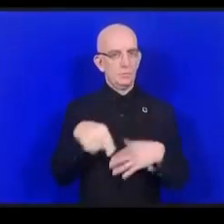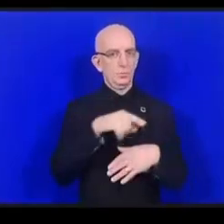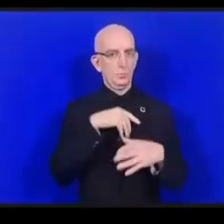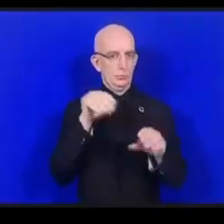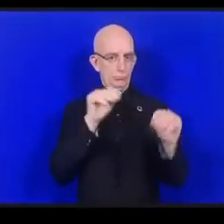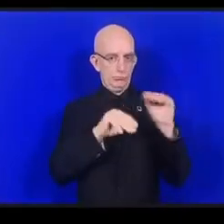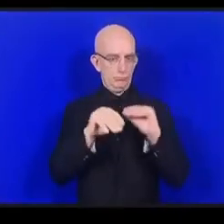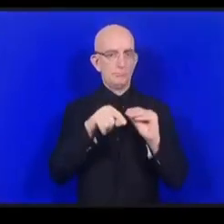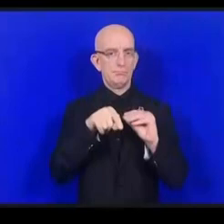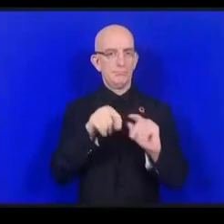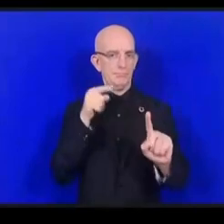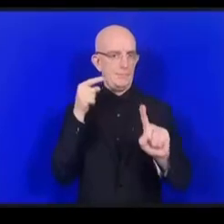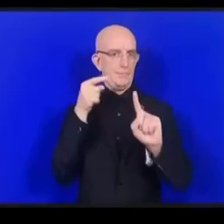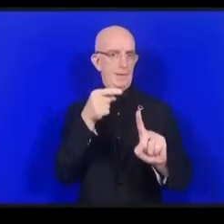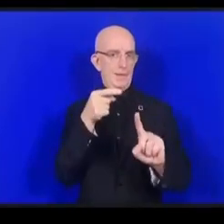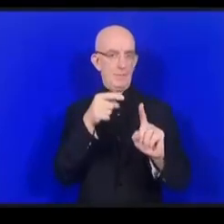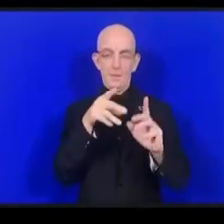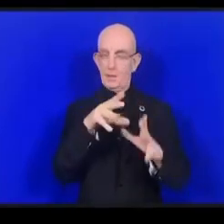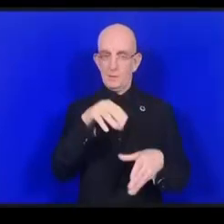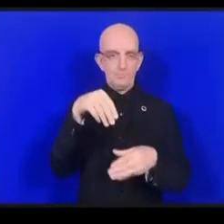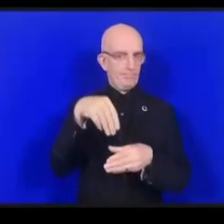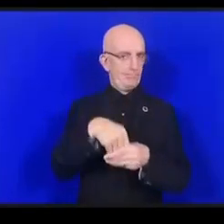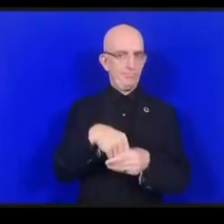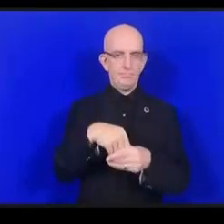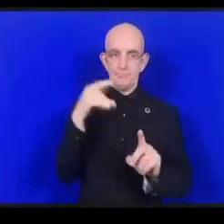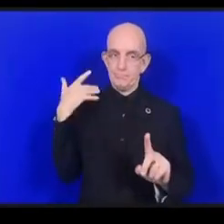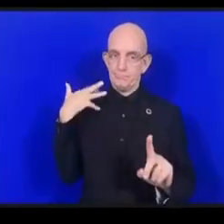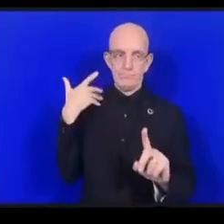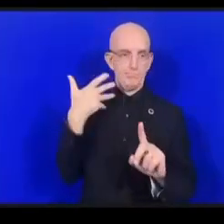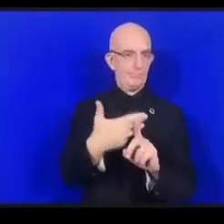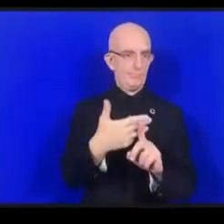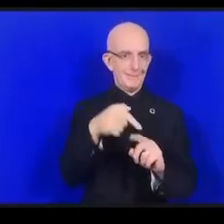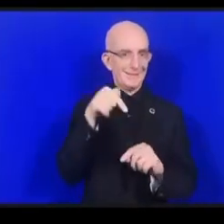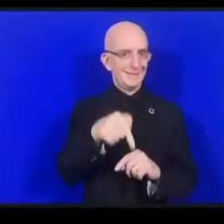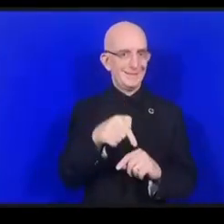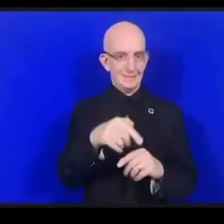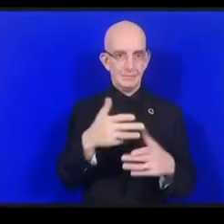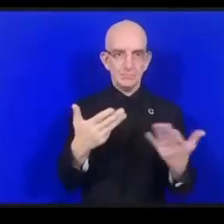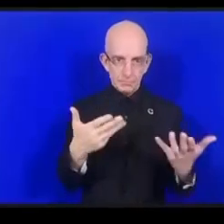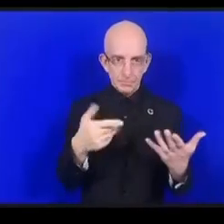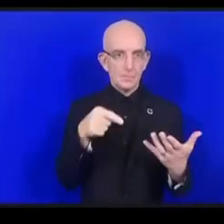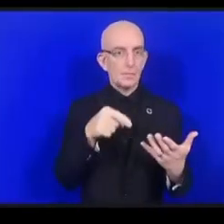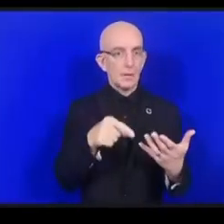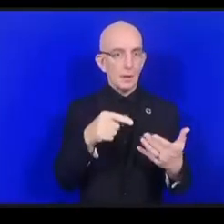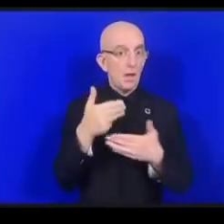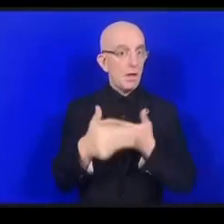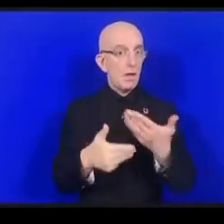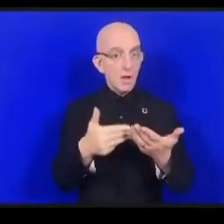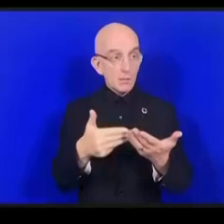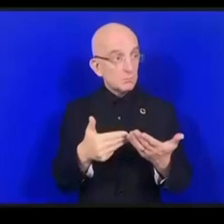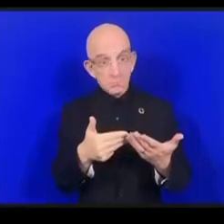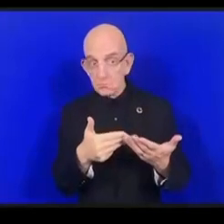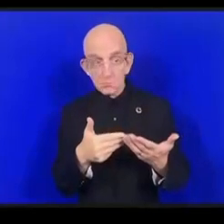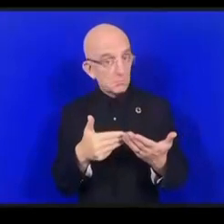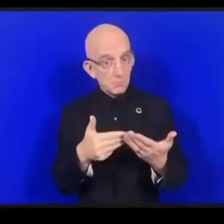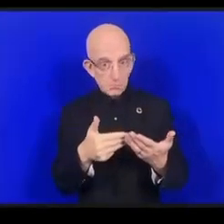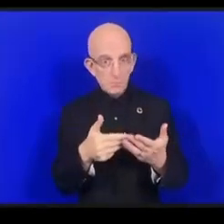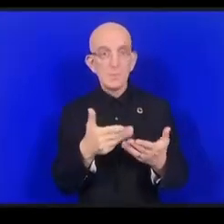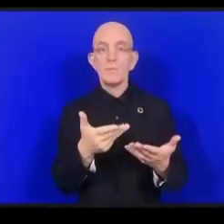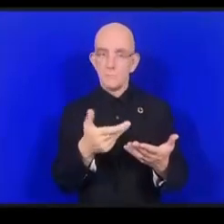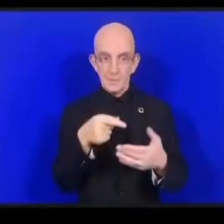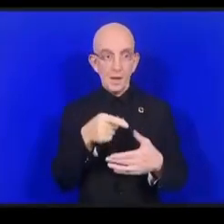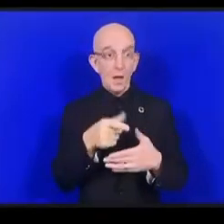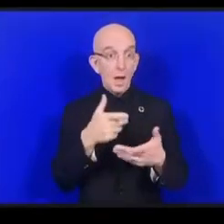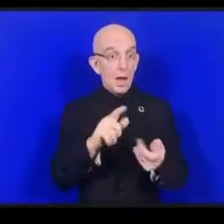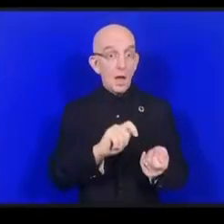أما بالنسبة للأشياء الموجودة في مجتمعاتنا